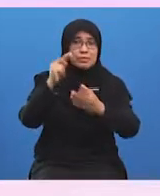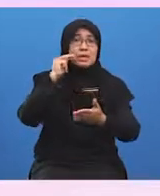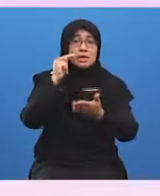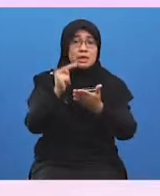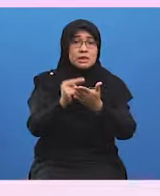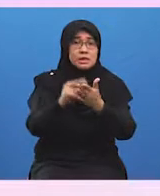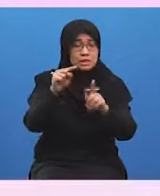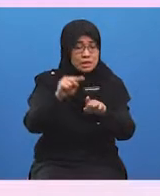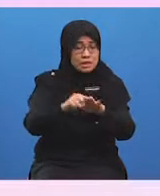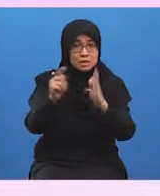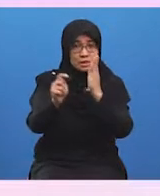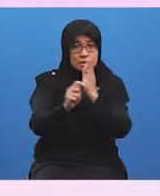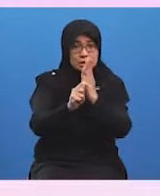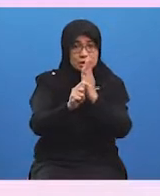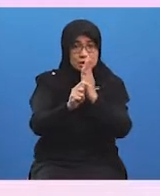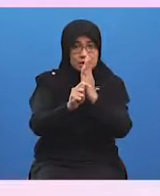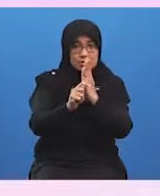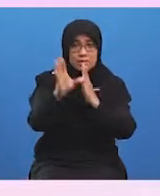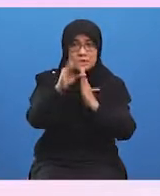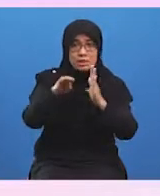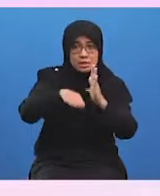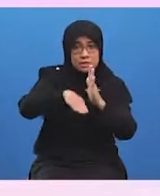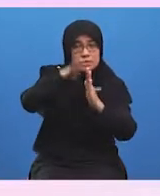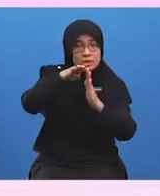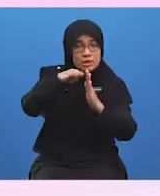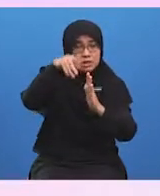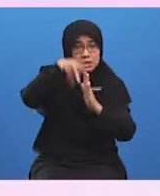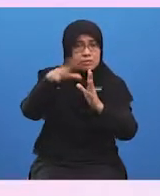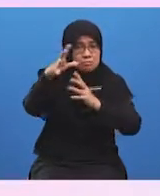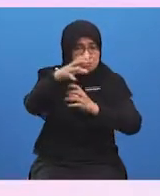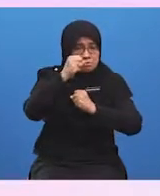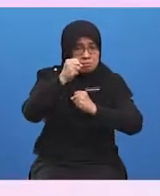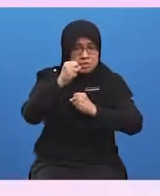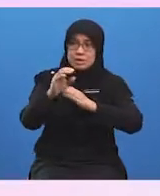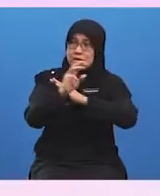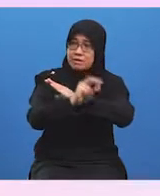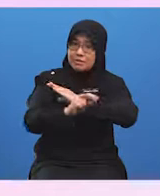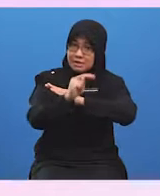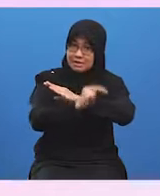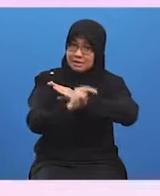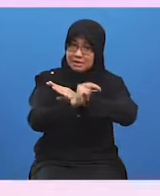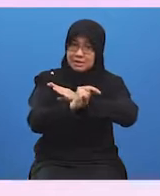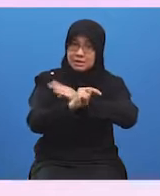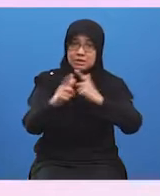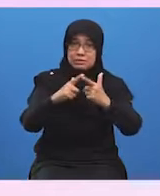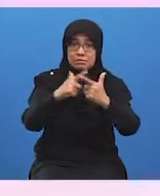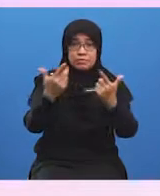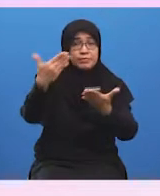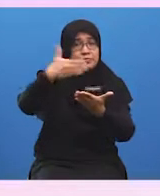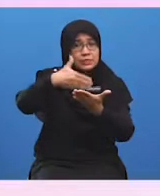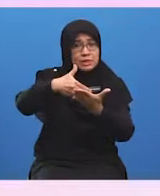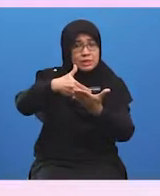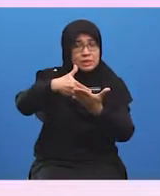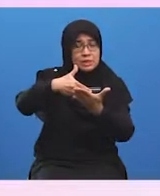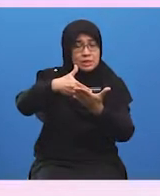ditambah dan seterusnya meningkatkan pendapatan negara. Selain itu, pertumbuhan industri